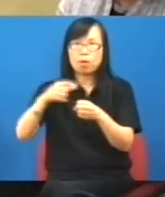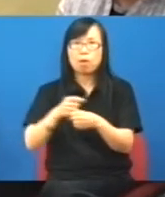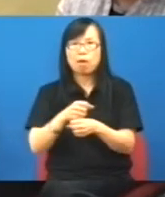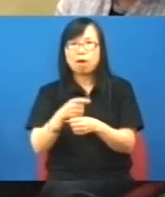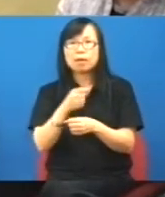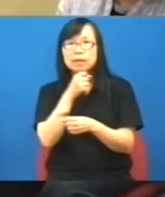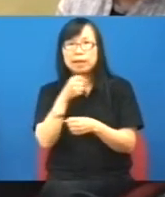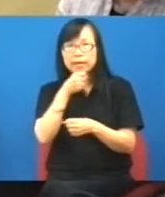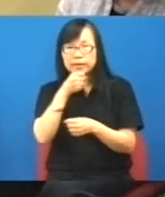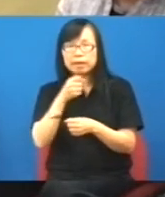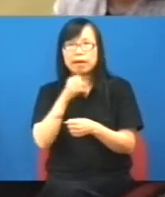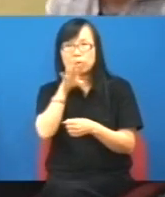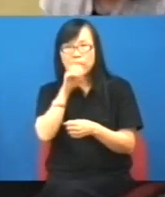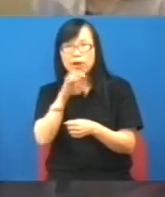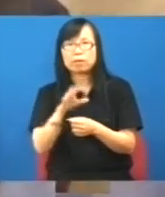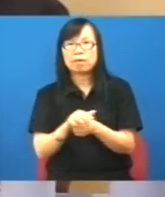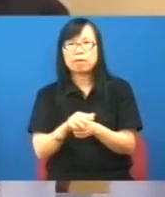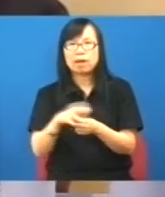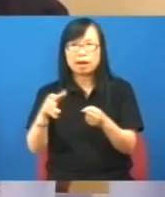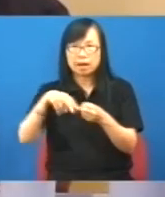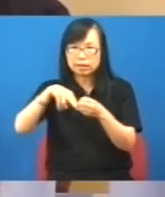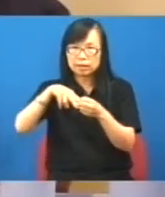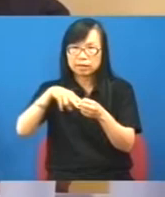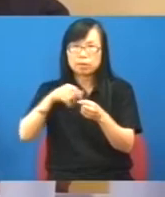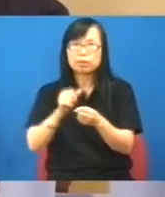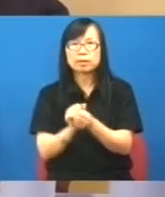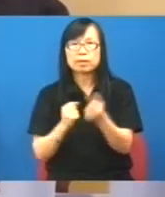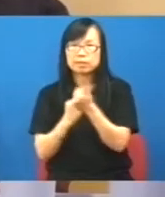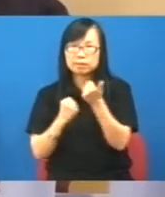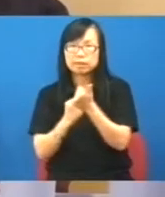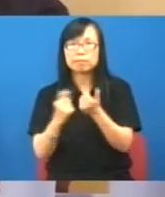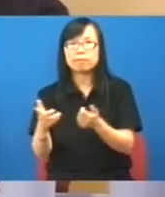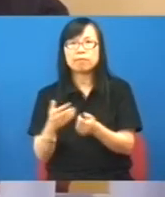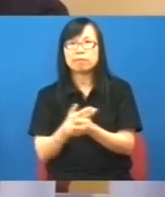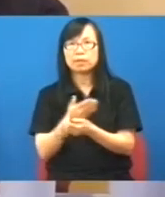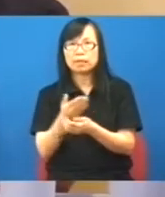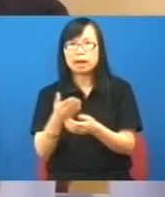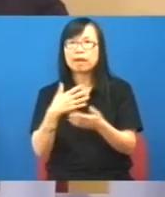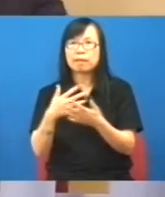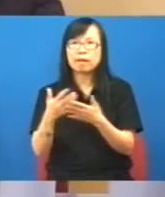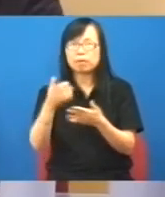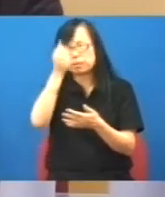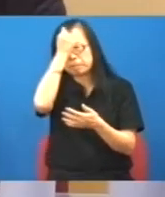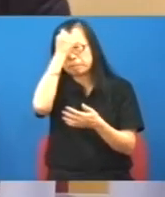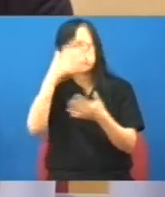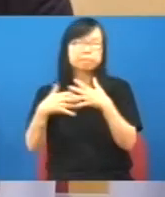賣廣告的大城市球迷捱奸底爺的大笨事好了